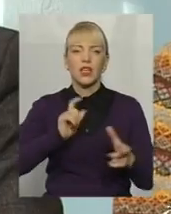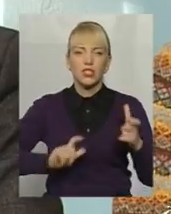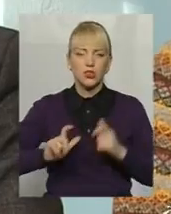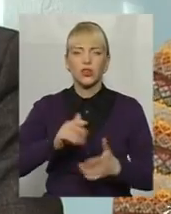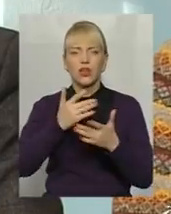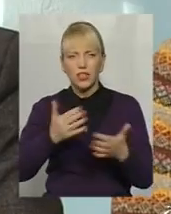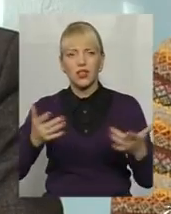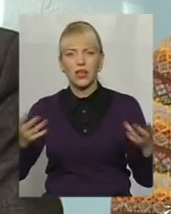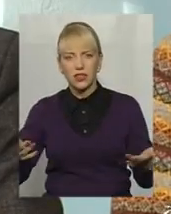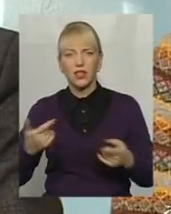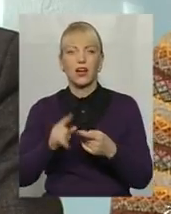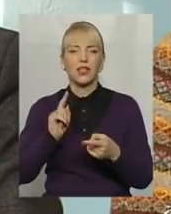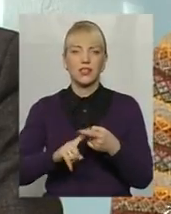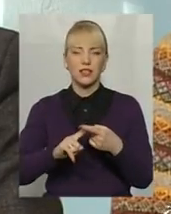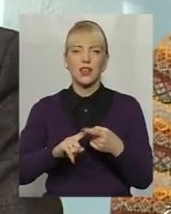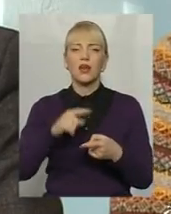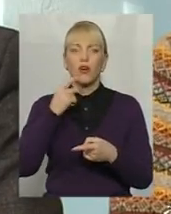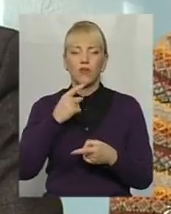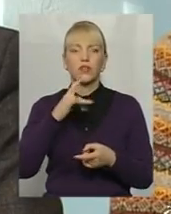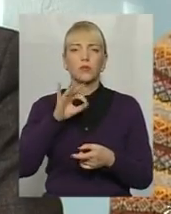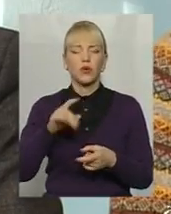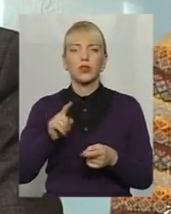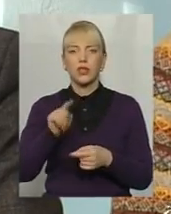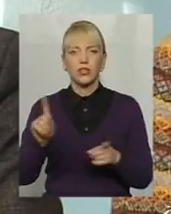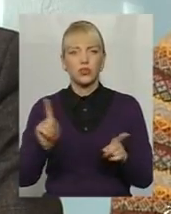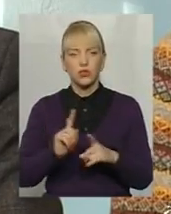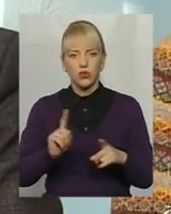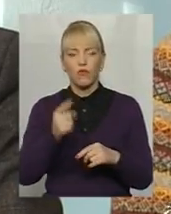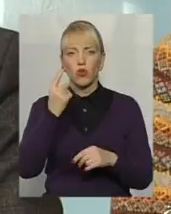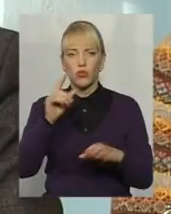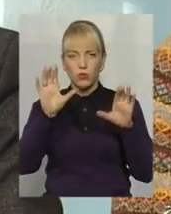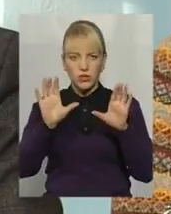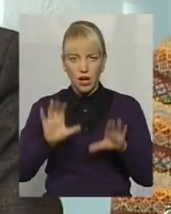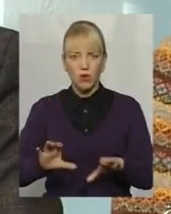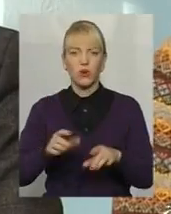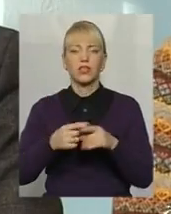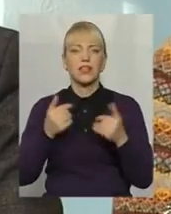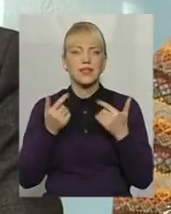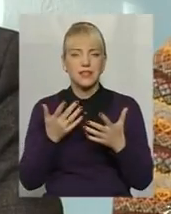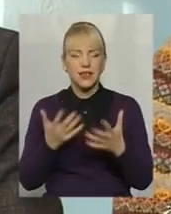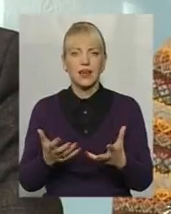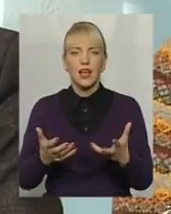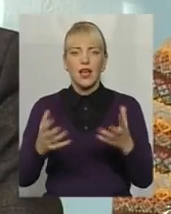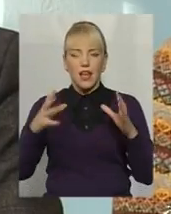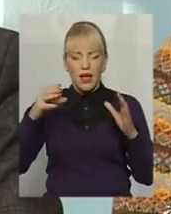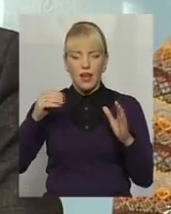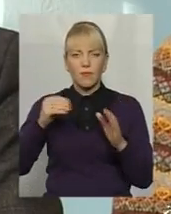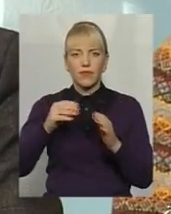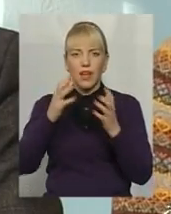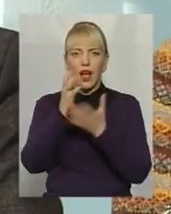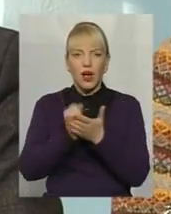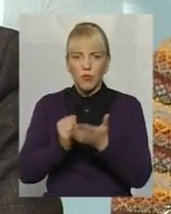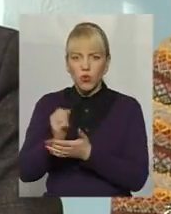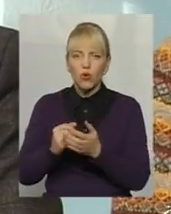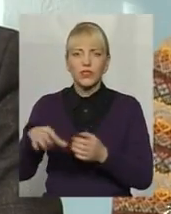далі. Тобто, знову ж, говорити про те, що в одному законі настільки акумульовано змін до інших законів, і